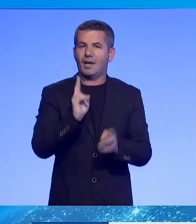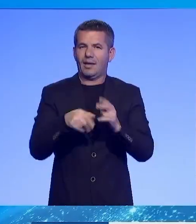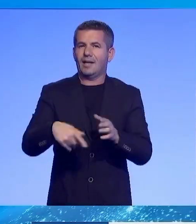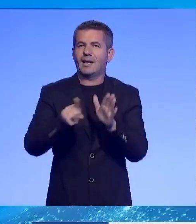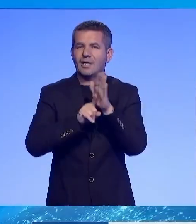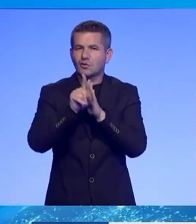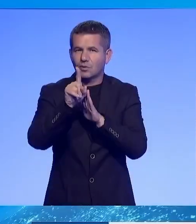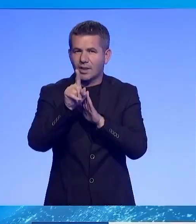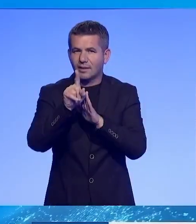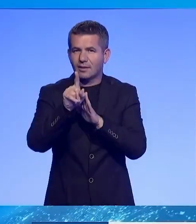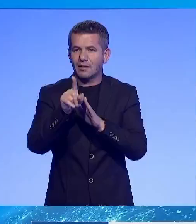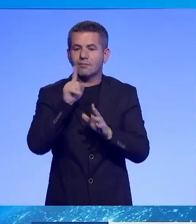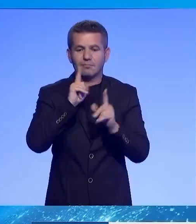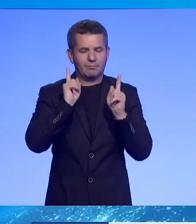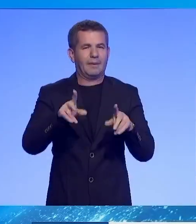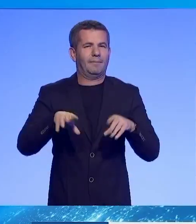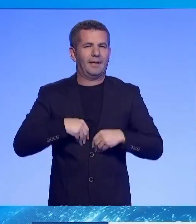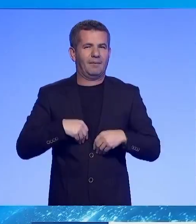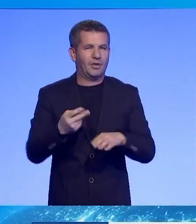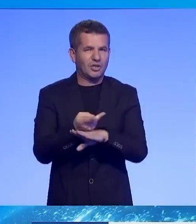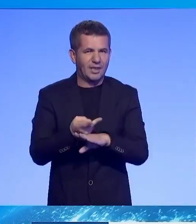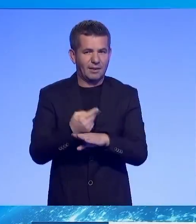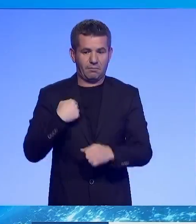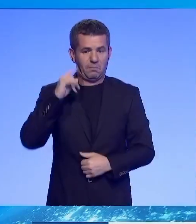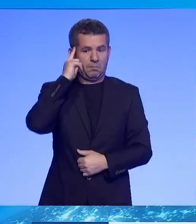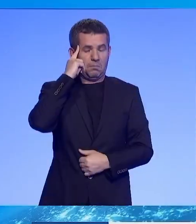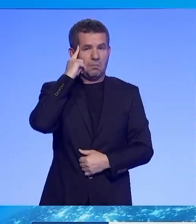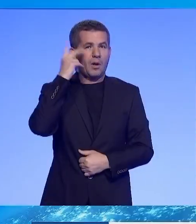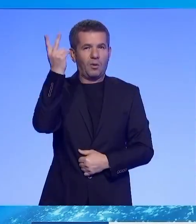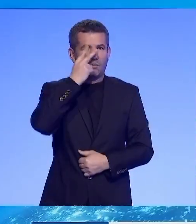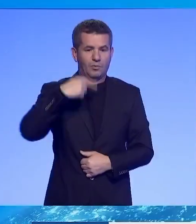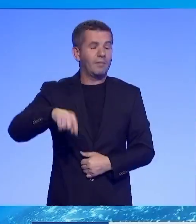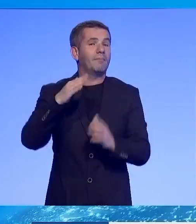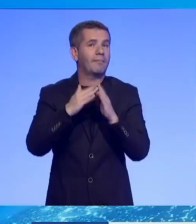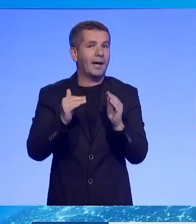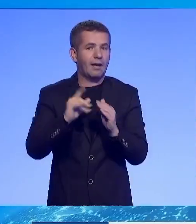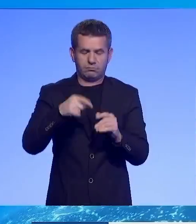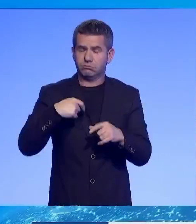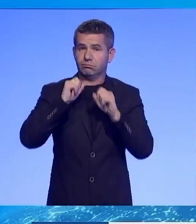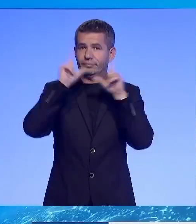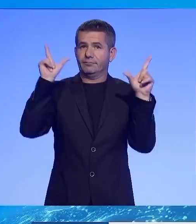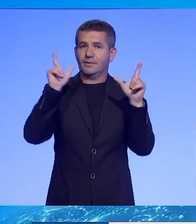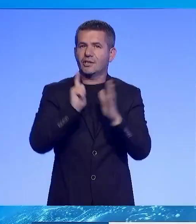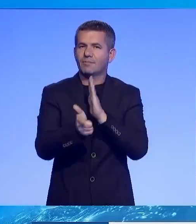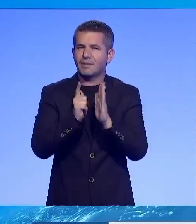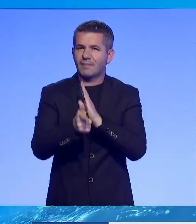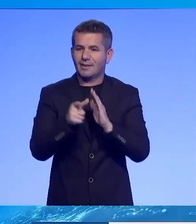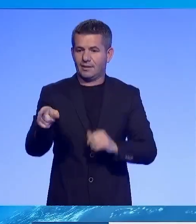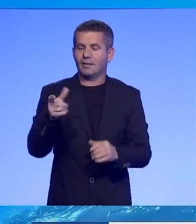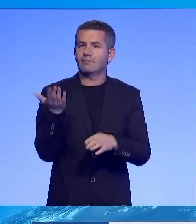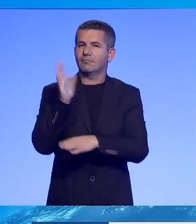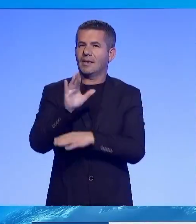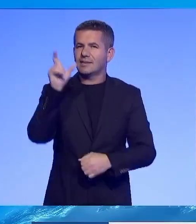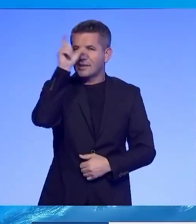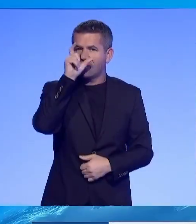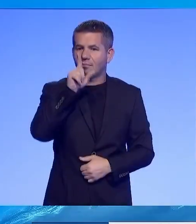të arrijet e që do të jetë një oja e ndërsil. Kamë mënduar se e njëhja Balkanin përendimor, por rubefasova se sa shpejt u thesia e Serbis u